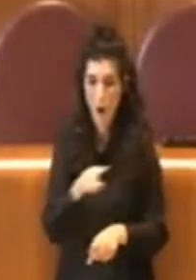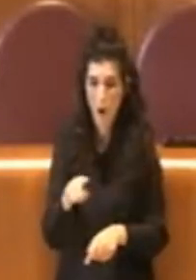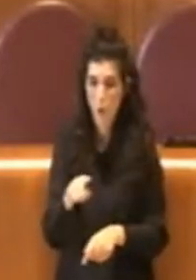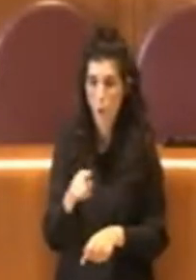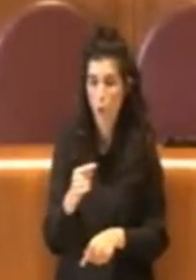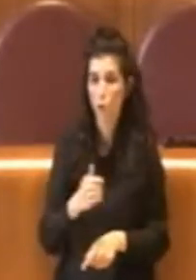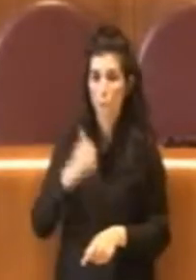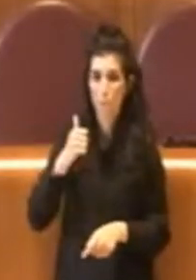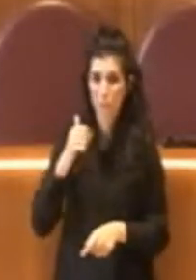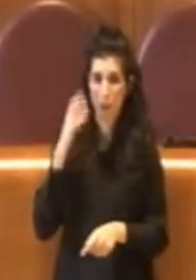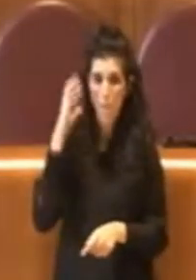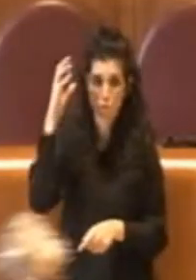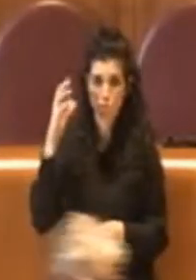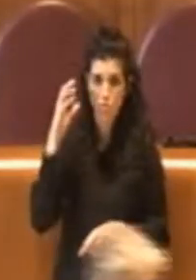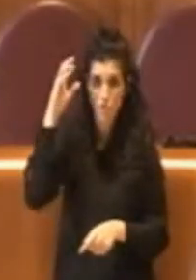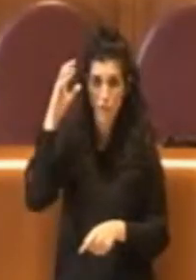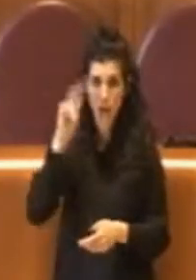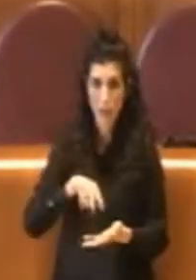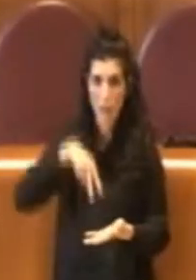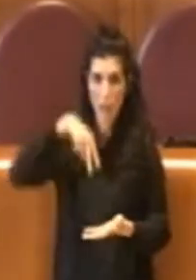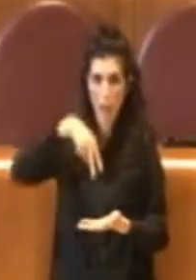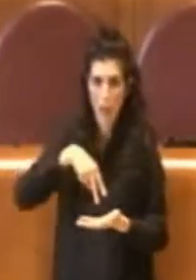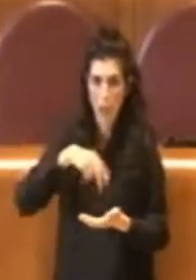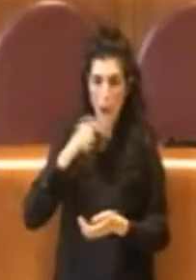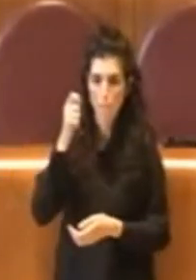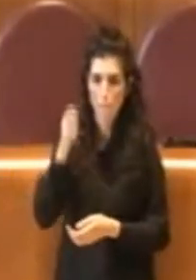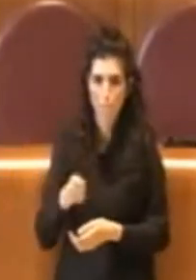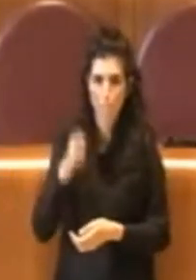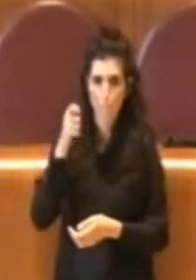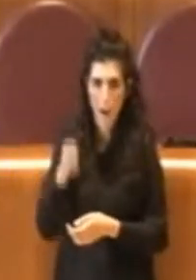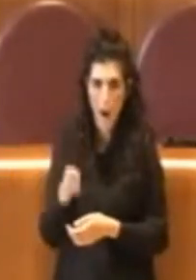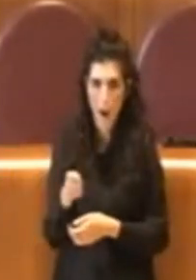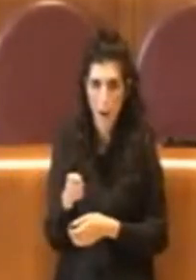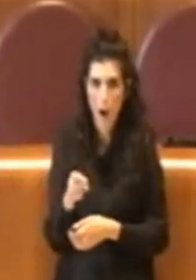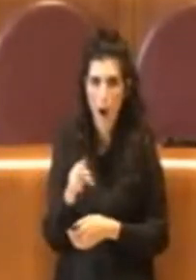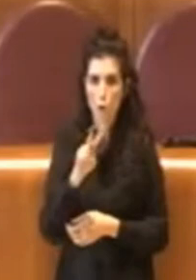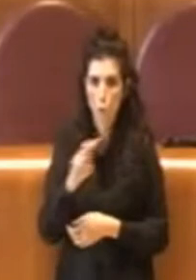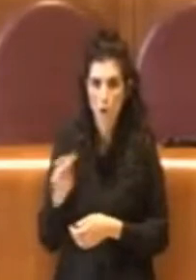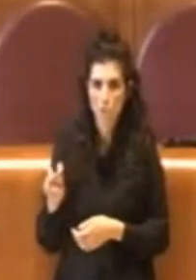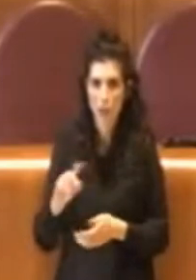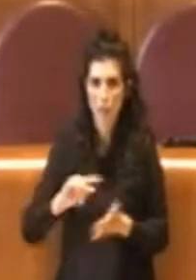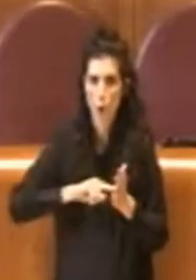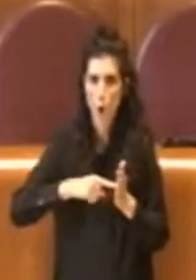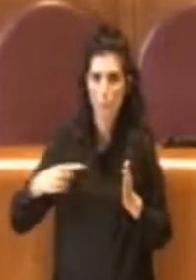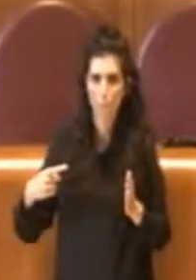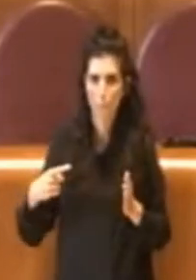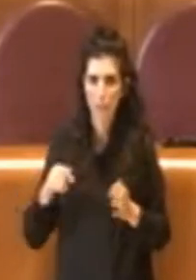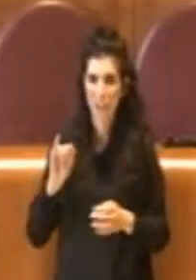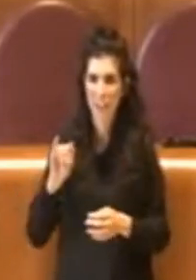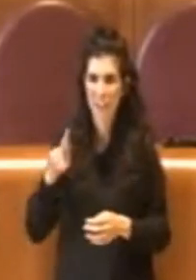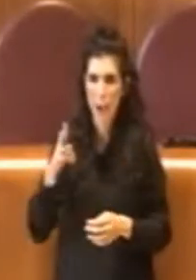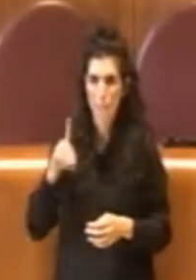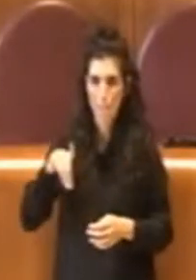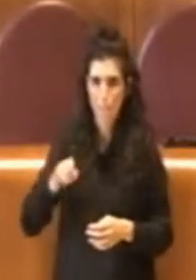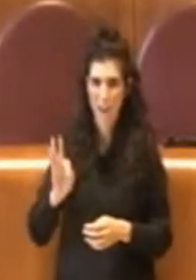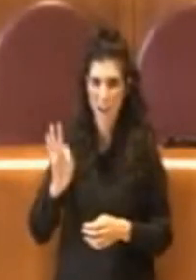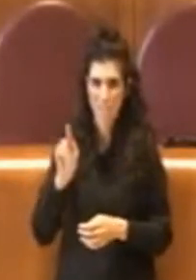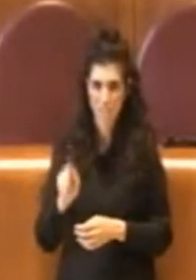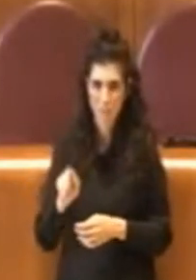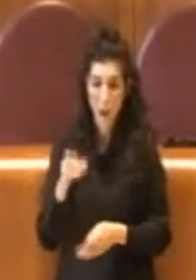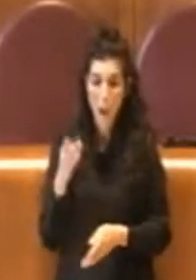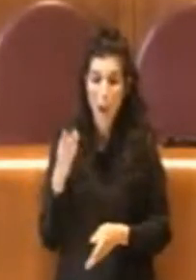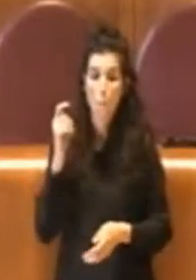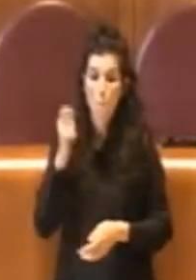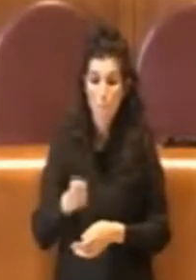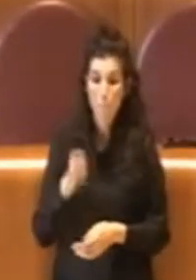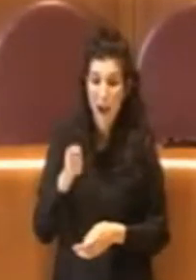gennaio si alzano e pagano 200 milioni di IRPEF per i debiti che tutti coloro che ci hanno preceduto